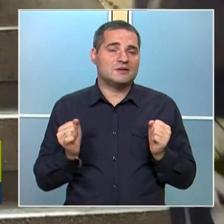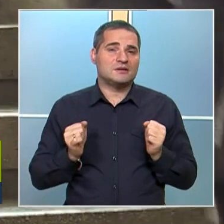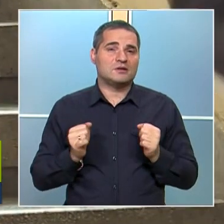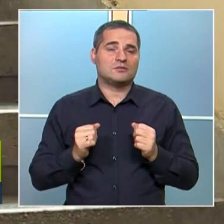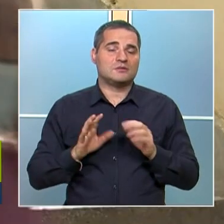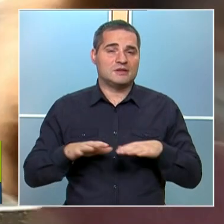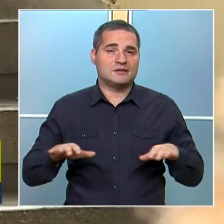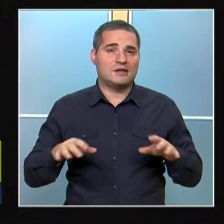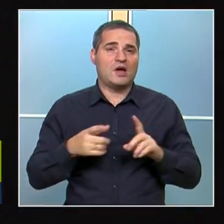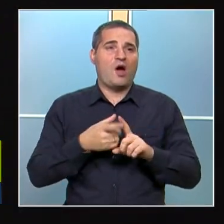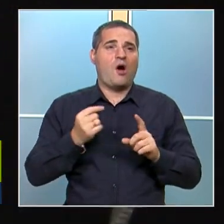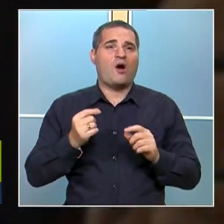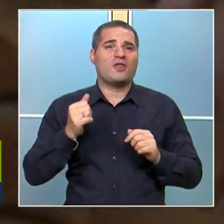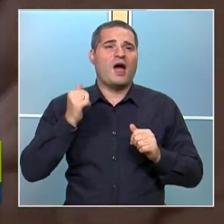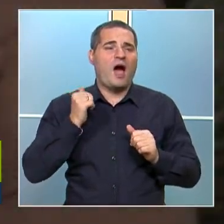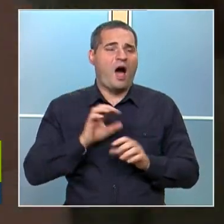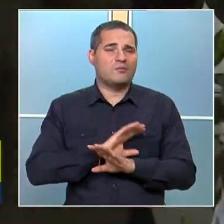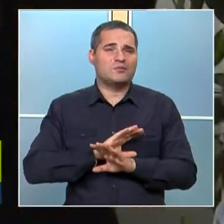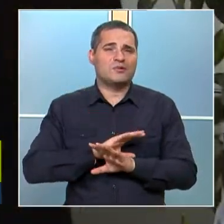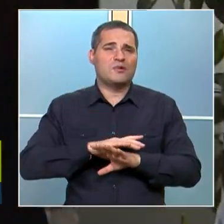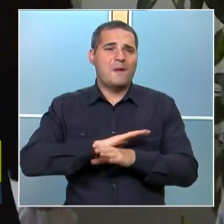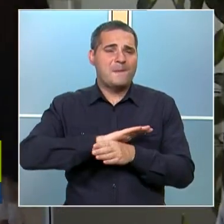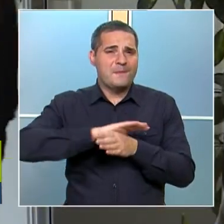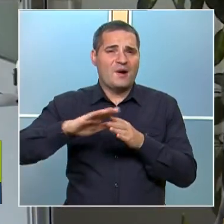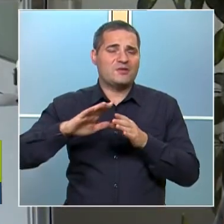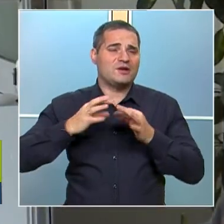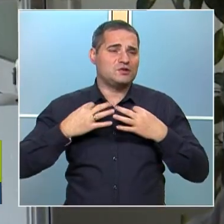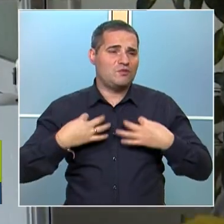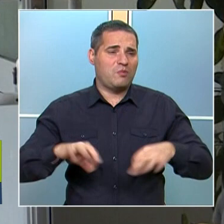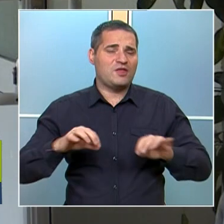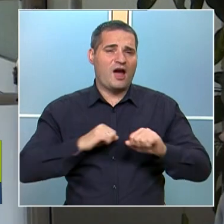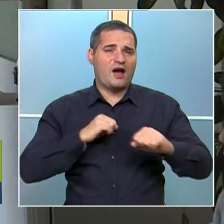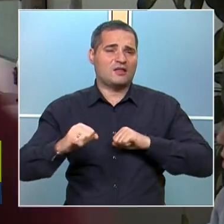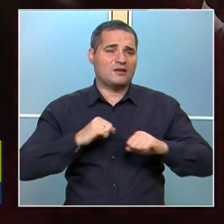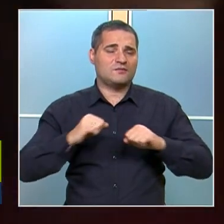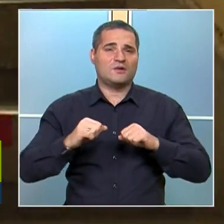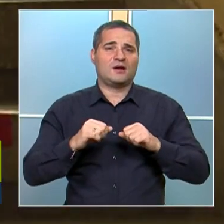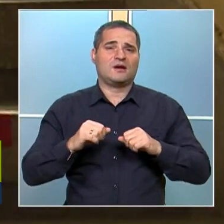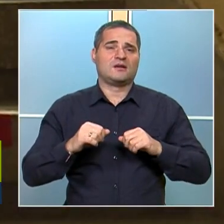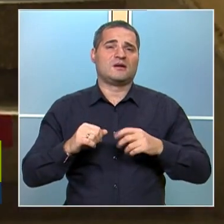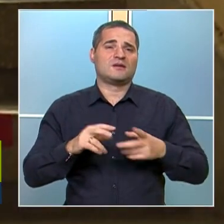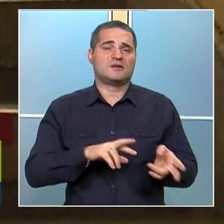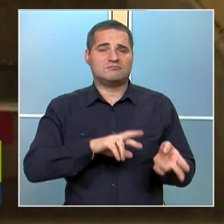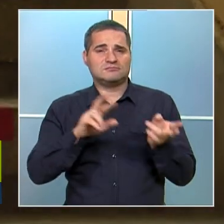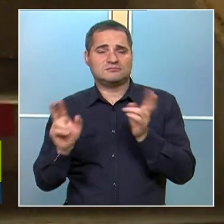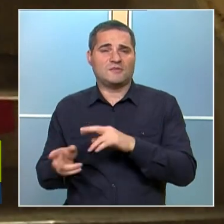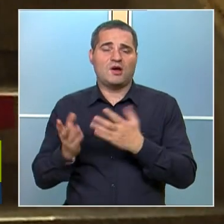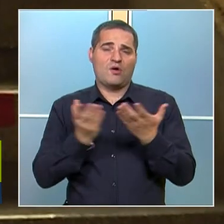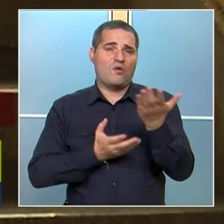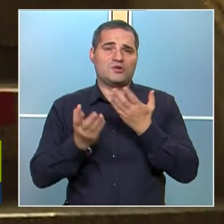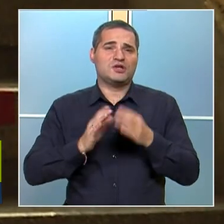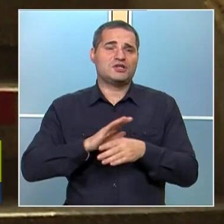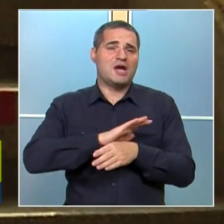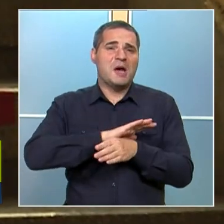абсолютно пълна-пълна свободия, активно възприятие на околната среда към училище,